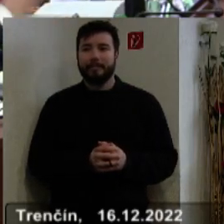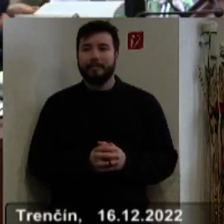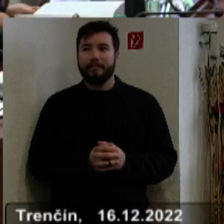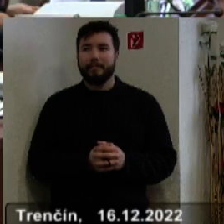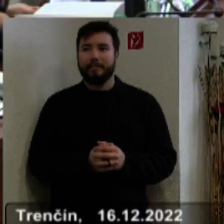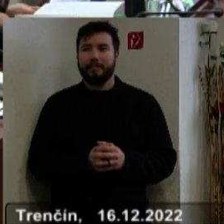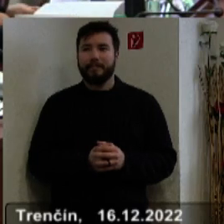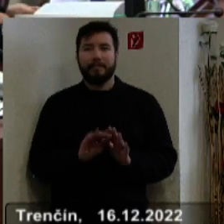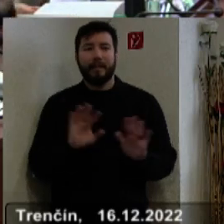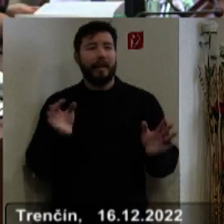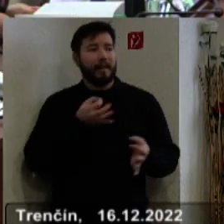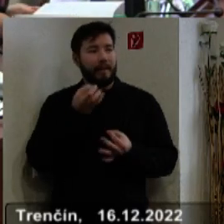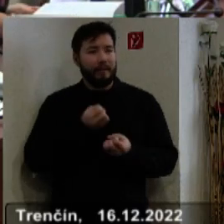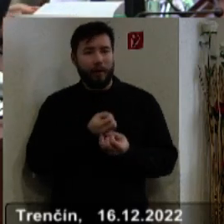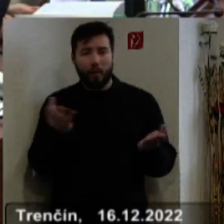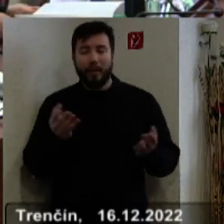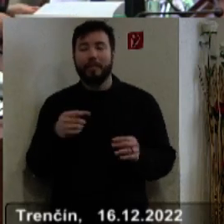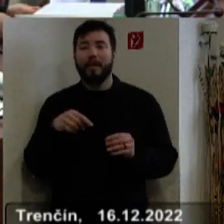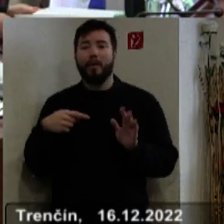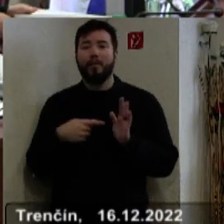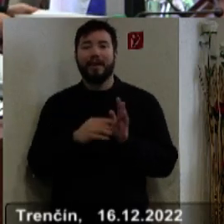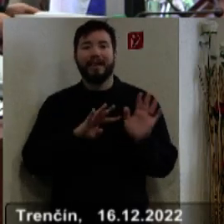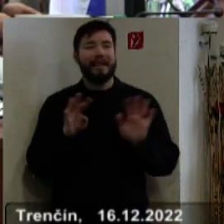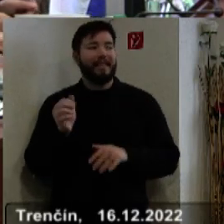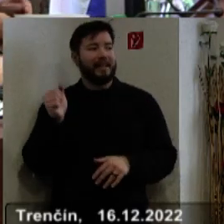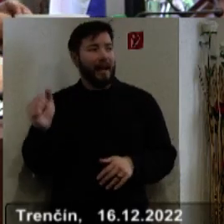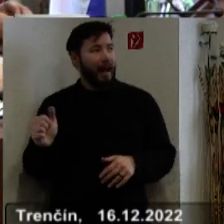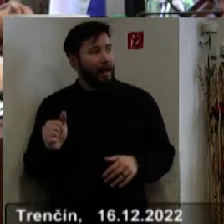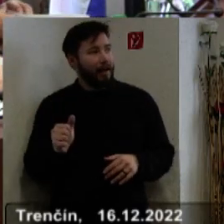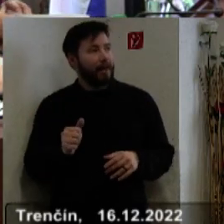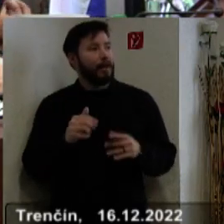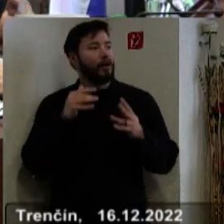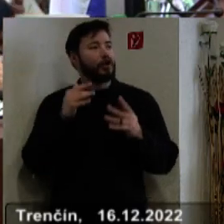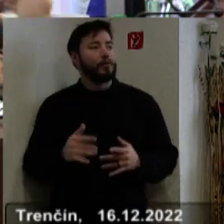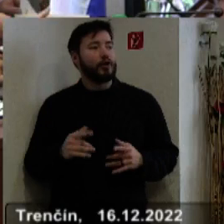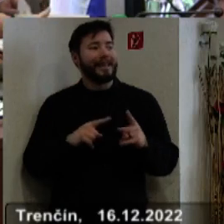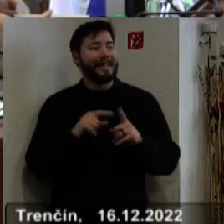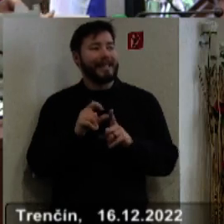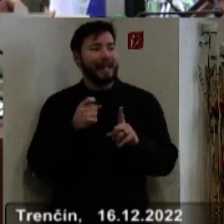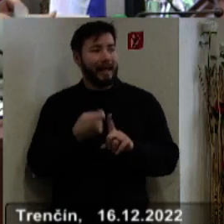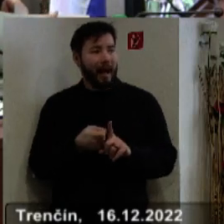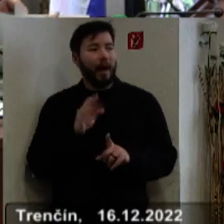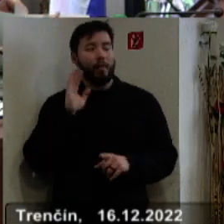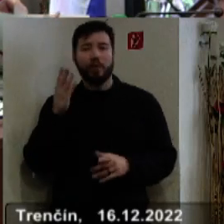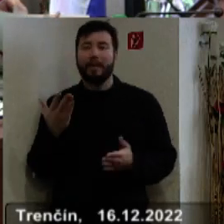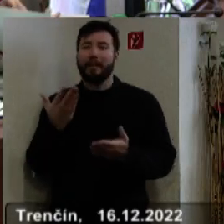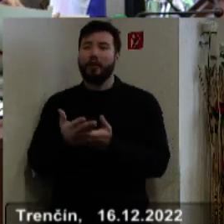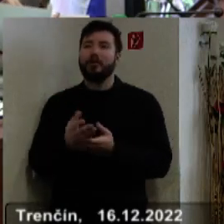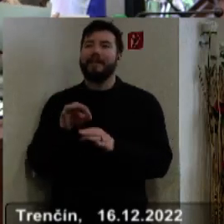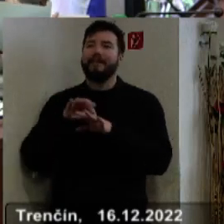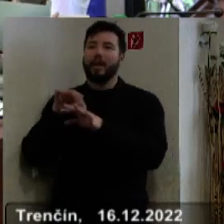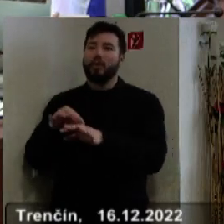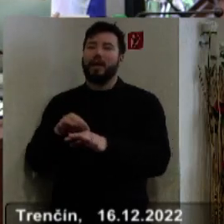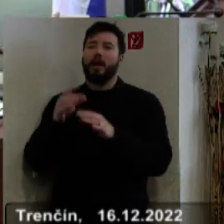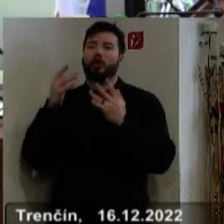Ja len vás informujem, že bod 9a návrh rozpočtu TSK na roky 23-25 predlží vedúca oddeleného rozpočtu a